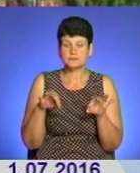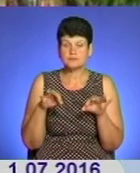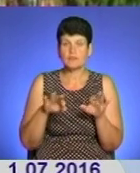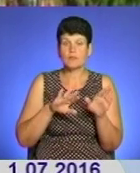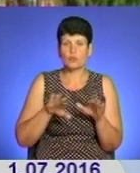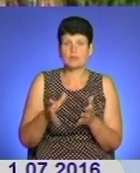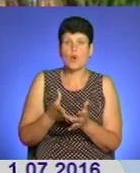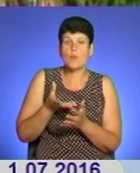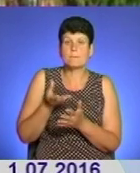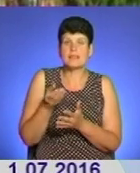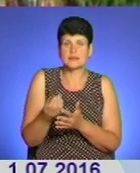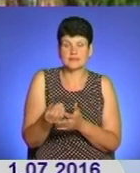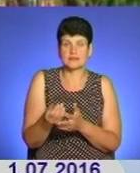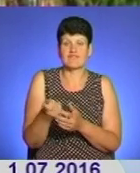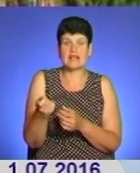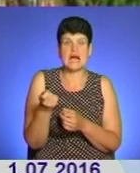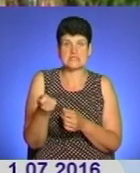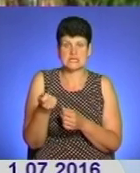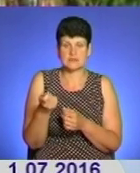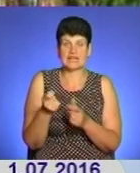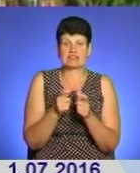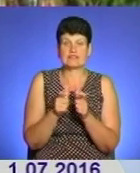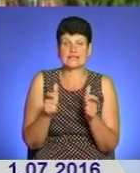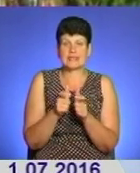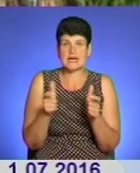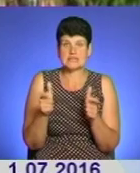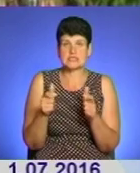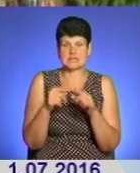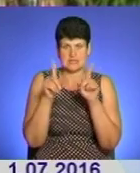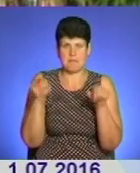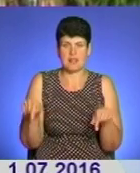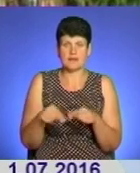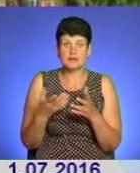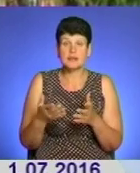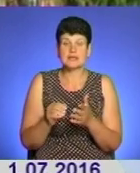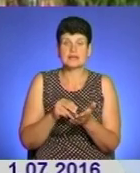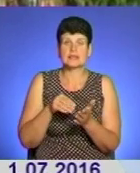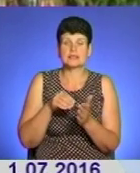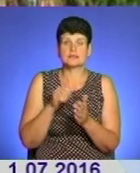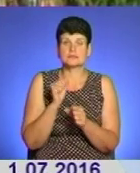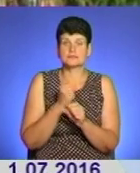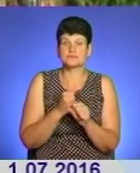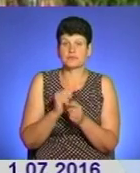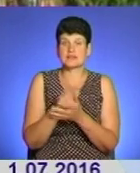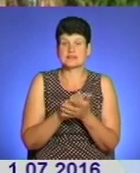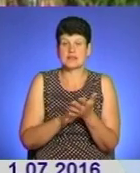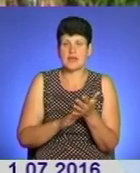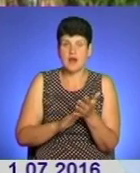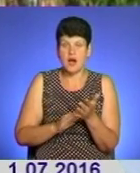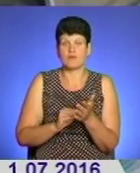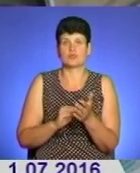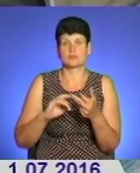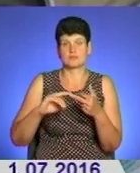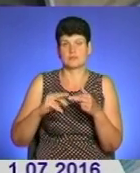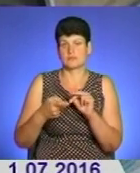оплатити в касі квитанції за бланкову продукцію та надрукувати заяву на перереєстрацію транспортного